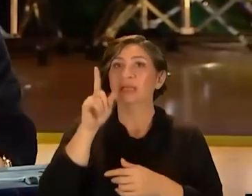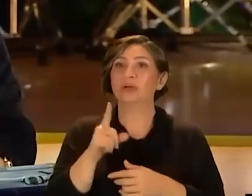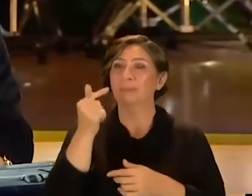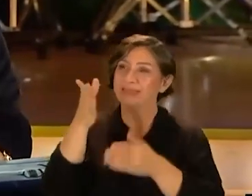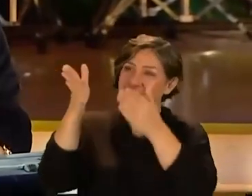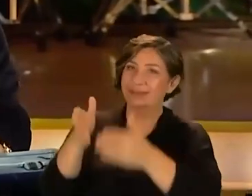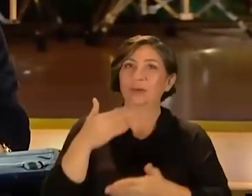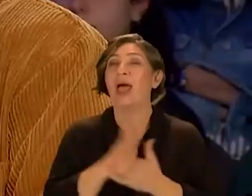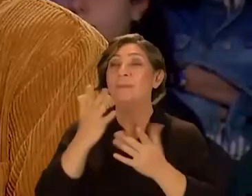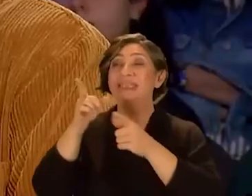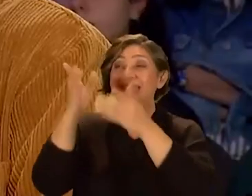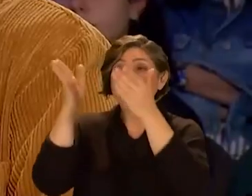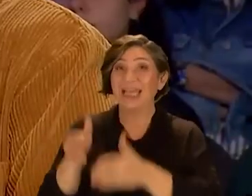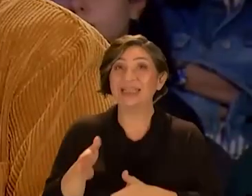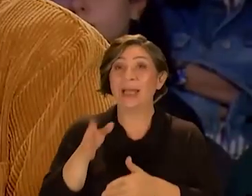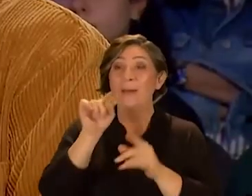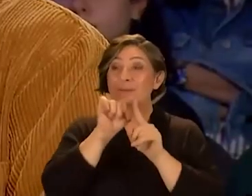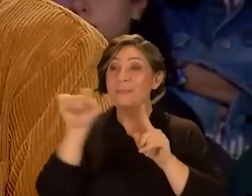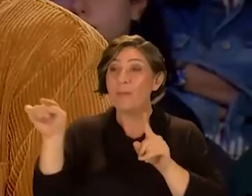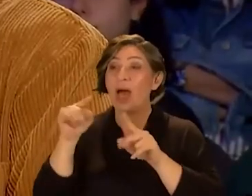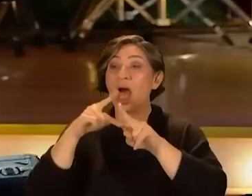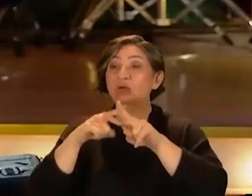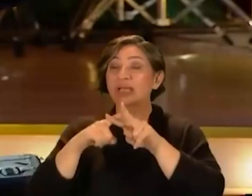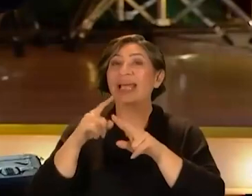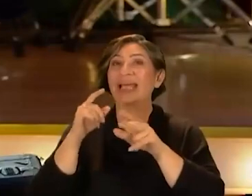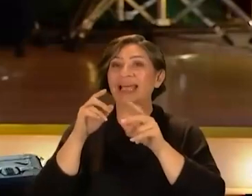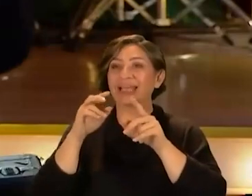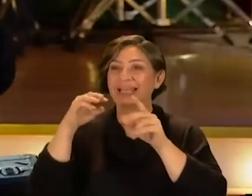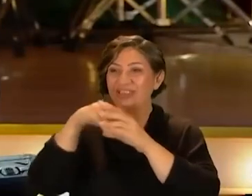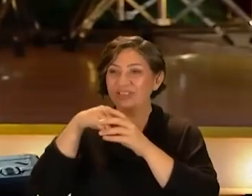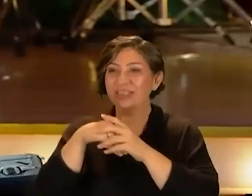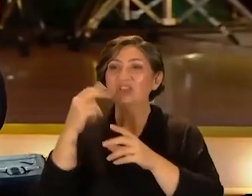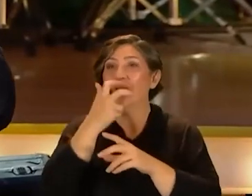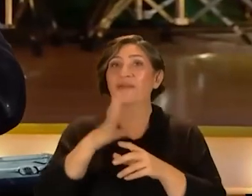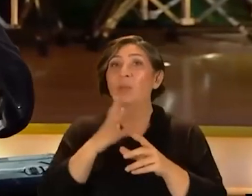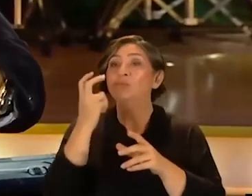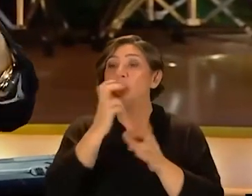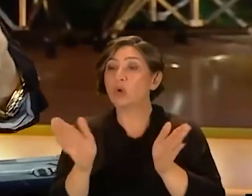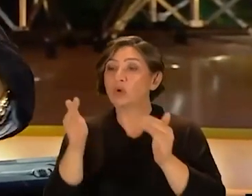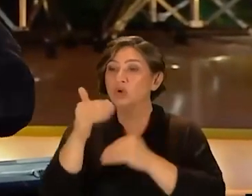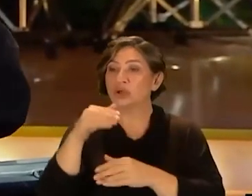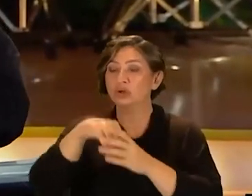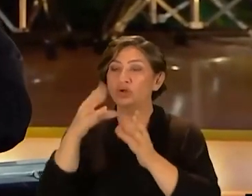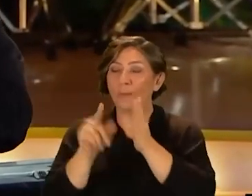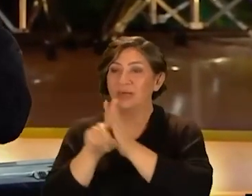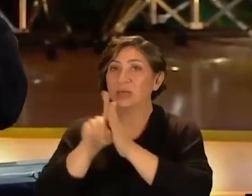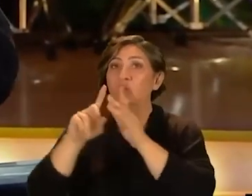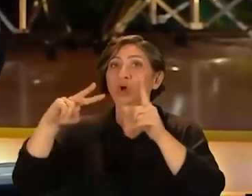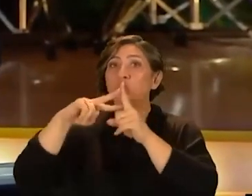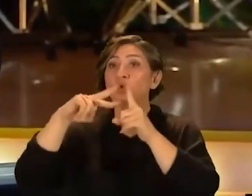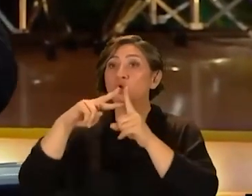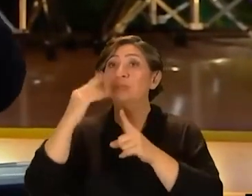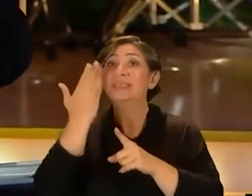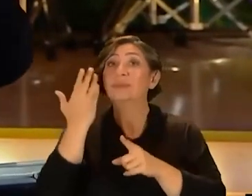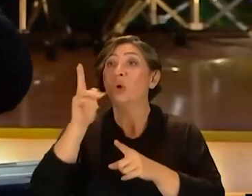İlk önce biraz senden bahsedelim Bip akustik kanalında söylediğin şarkılar var Mesela müzik kutusu şarkısı Çok başarılı Youtube